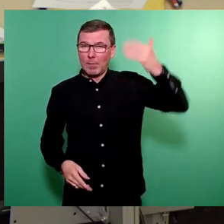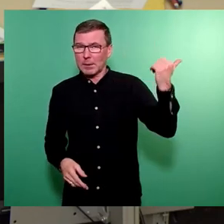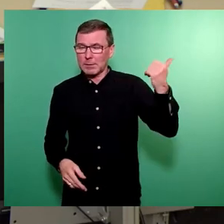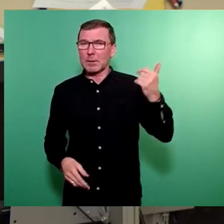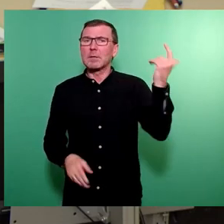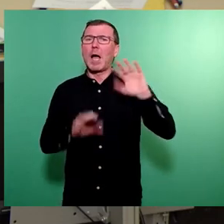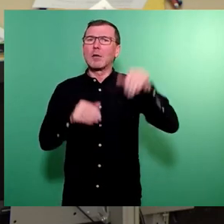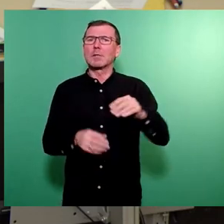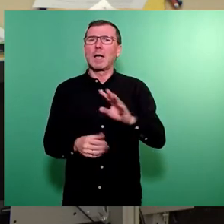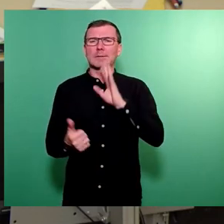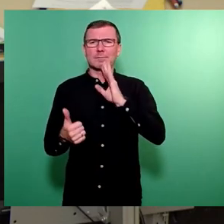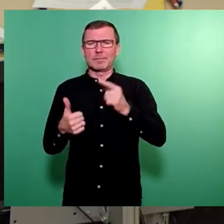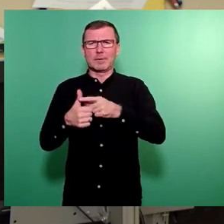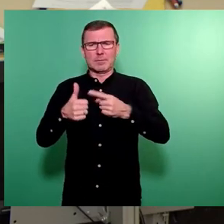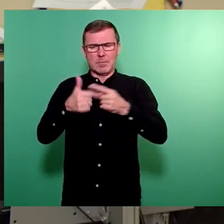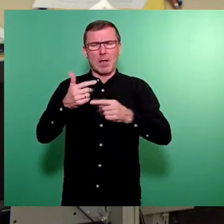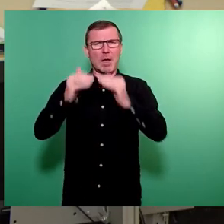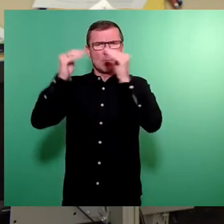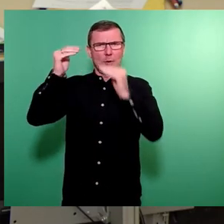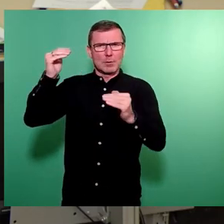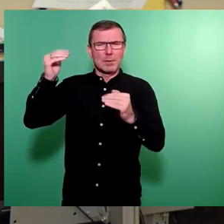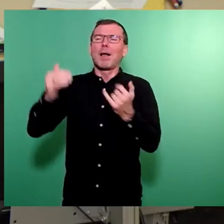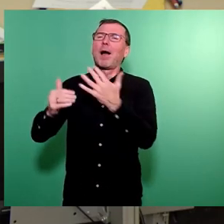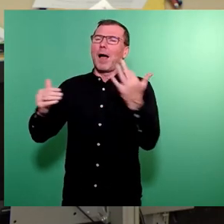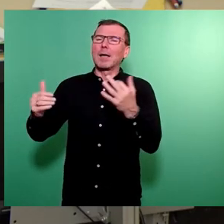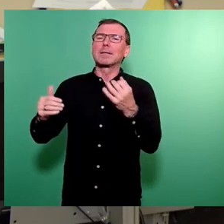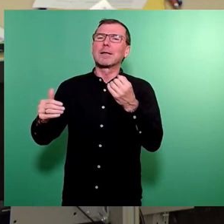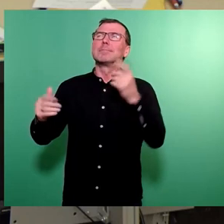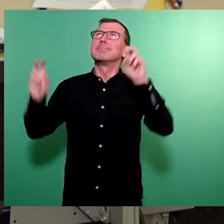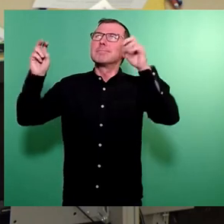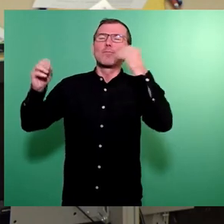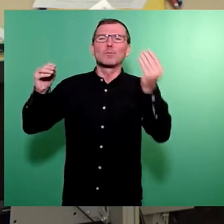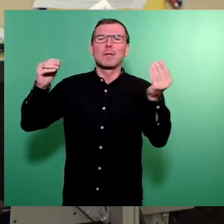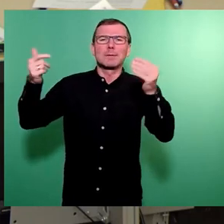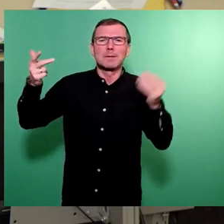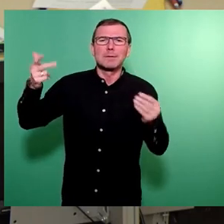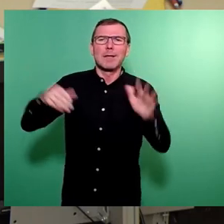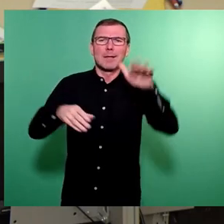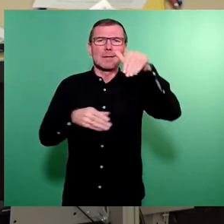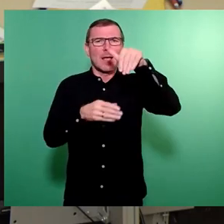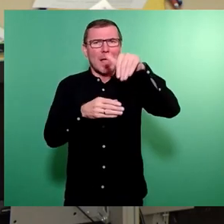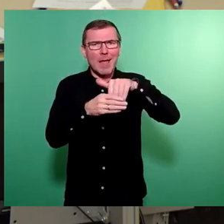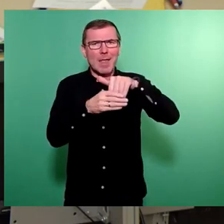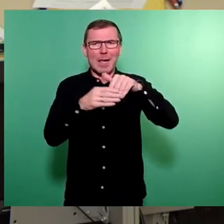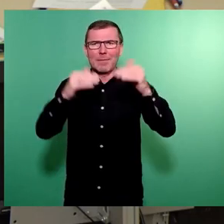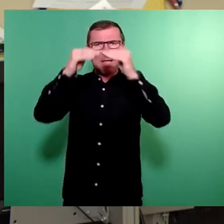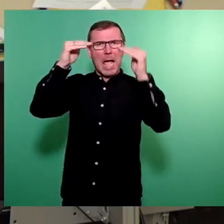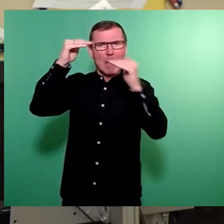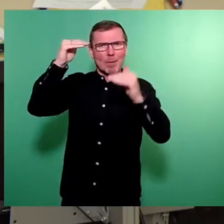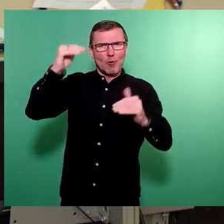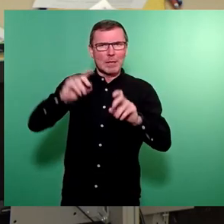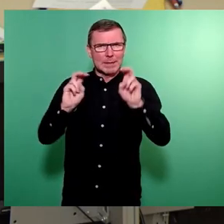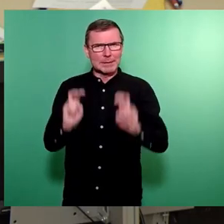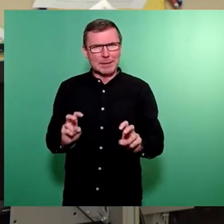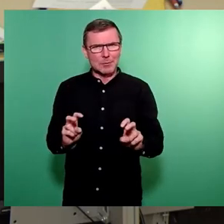Haushaltsprioritäten einige sehr hübsche Blümchen mit platziert. Deren Inhalt, wenn man die Prioritätensetzung nimmt, natürlich